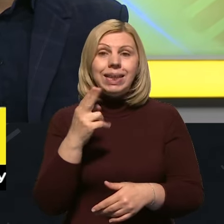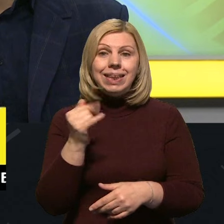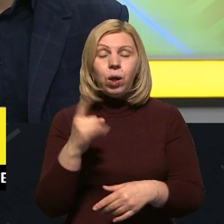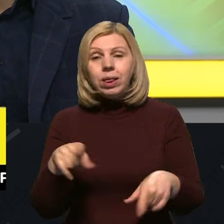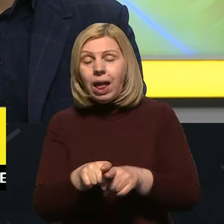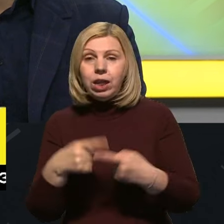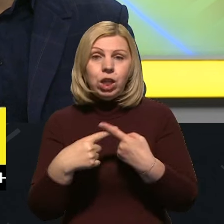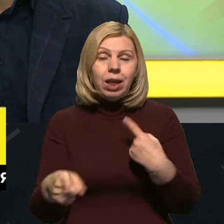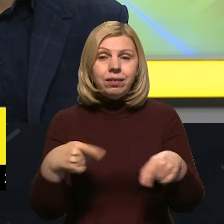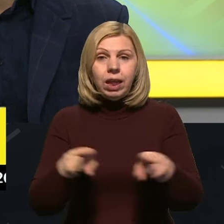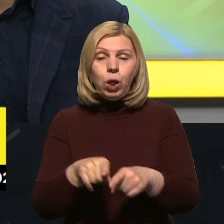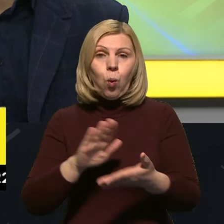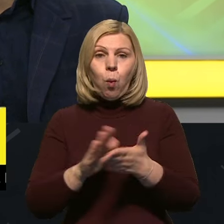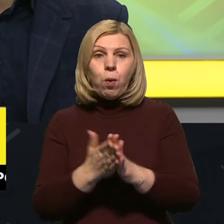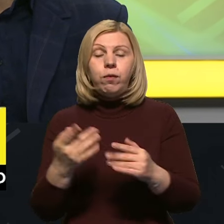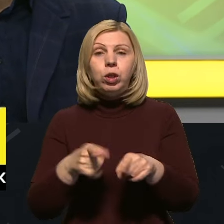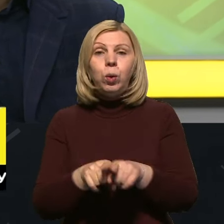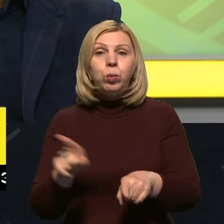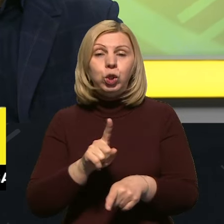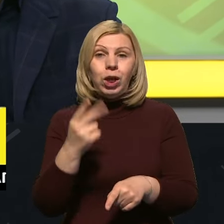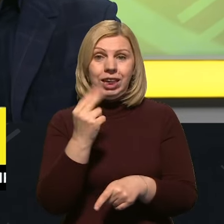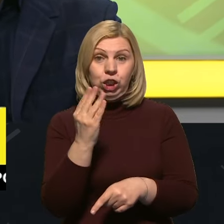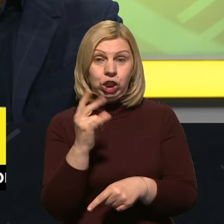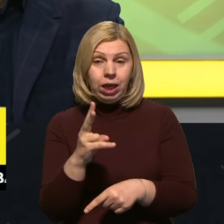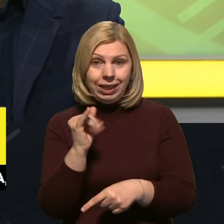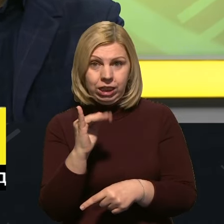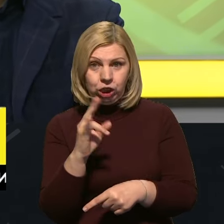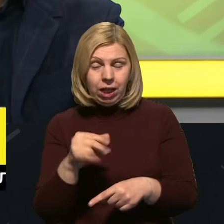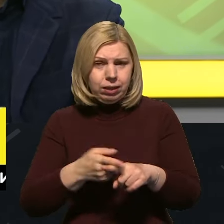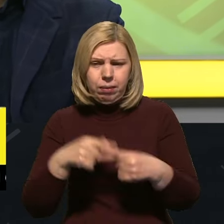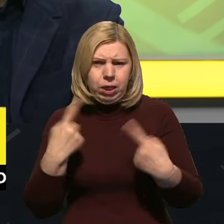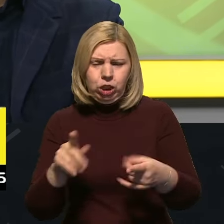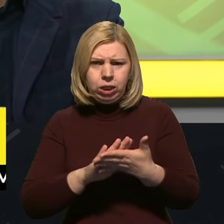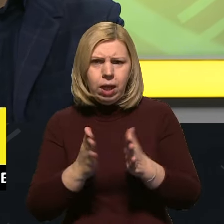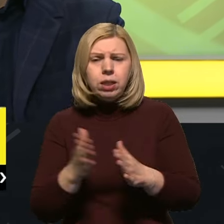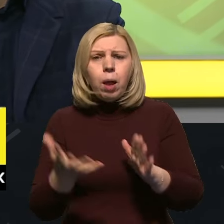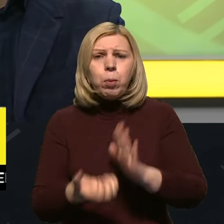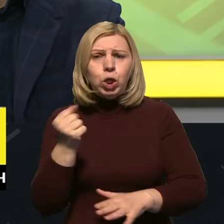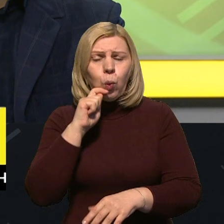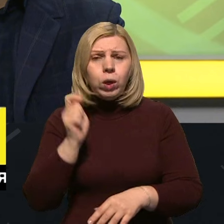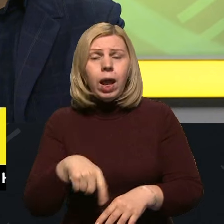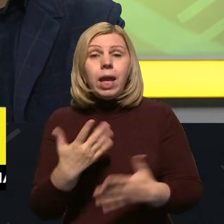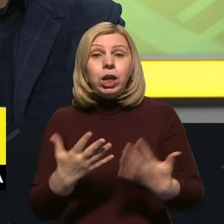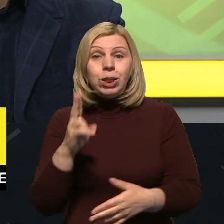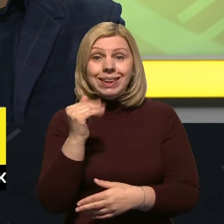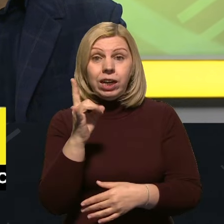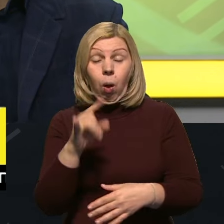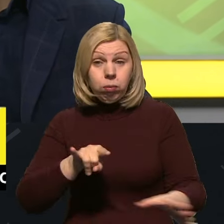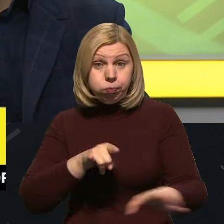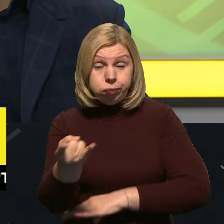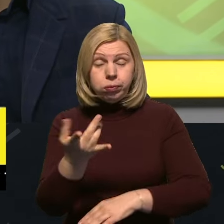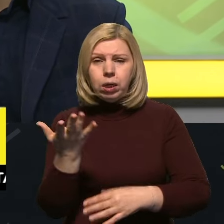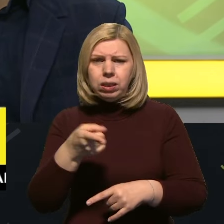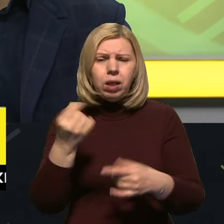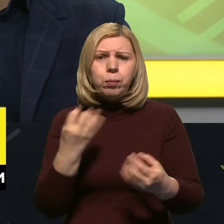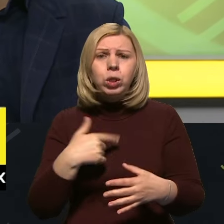чи інакше, але в цих умовах, тому що коли відбували кинжал, це був інша ситуація відносно підтримки України. Але якщо Церкон проб'є, то одразу просто